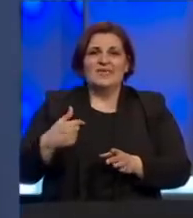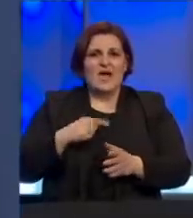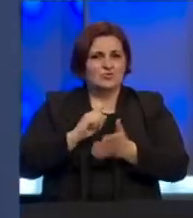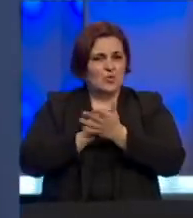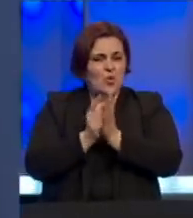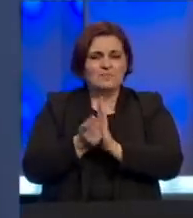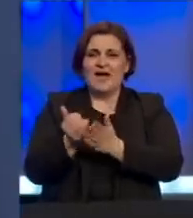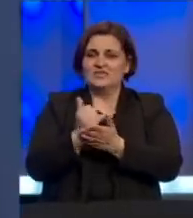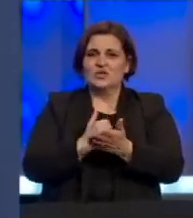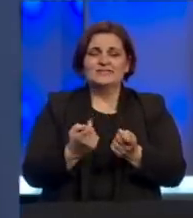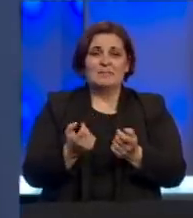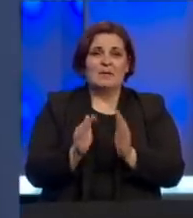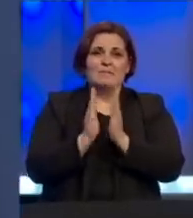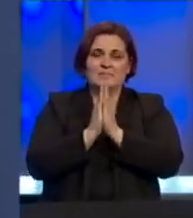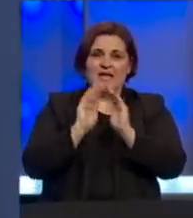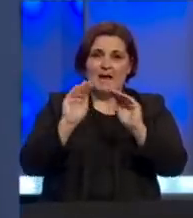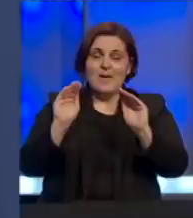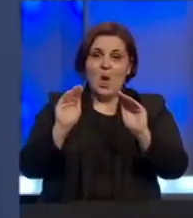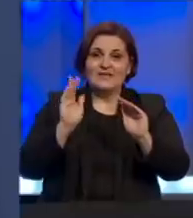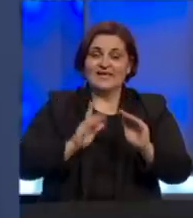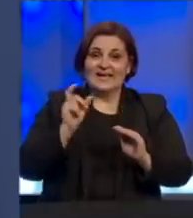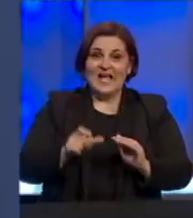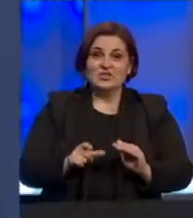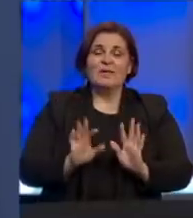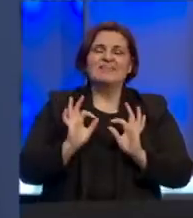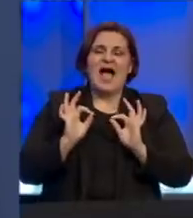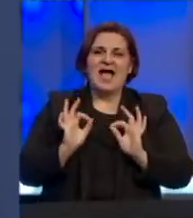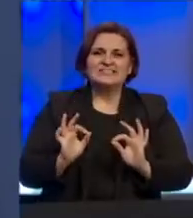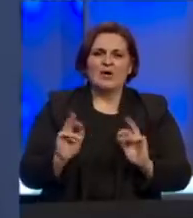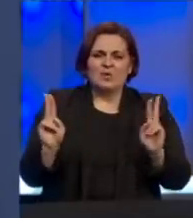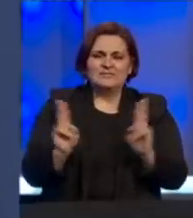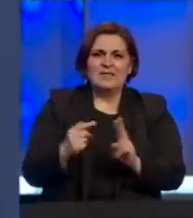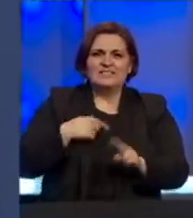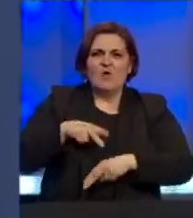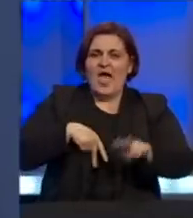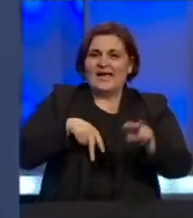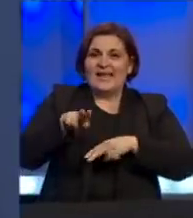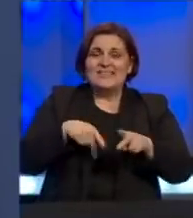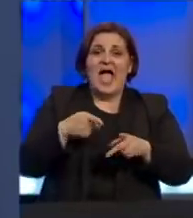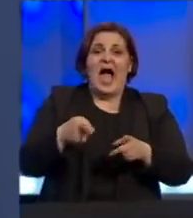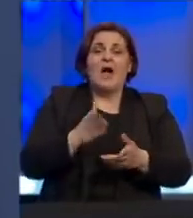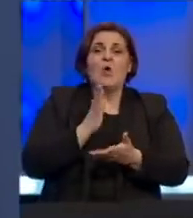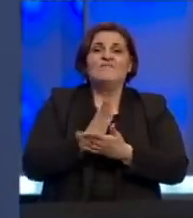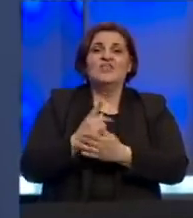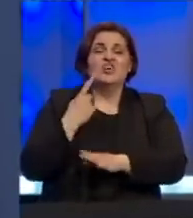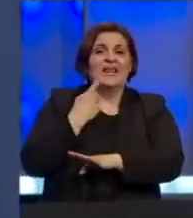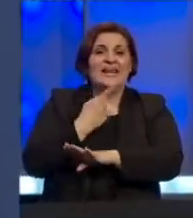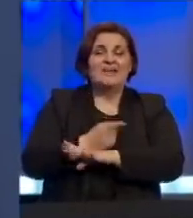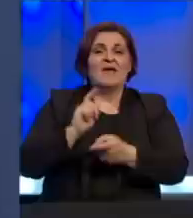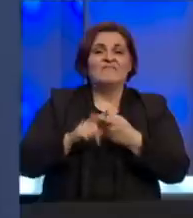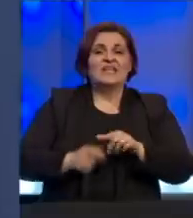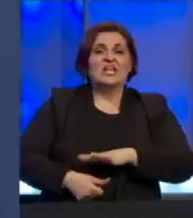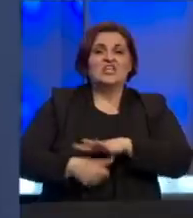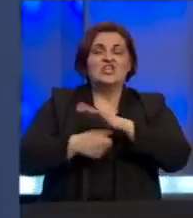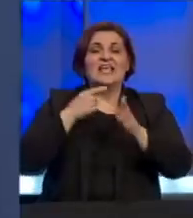odmah iskoristiti priliku i apelovati na ove građane da svakako reduciraju svoje kretanje ako im to već na redbama Federalnog